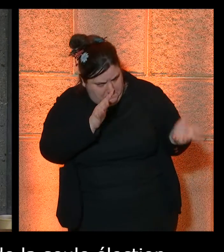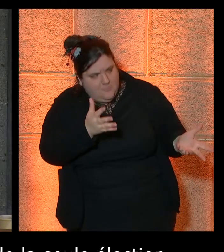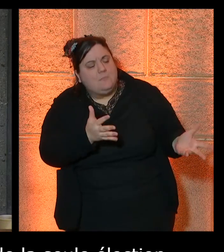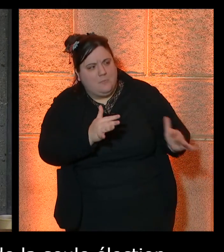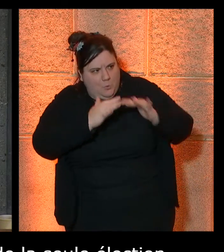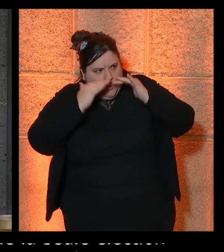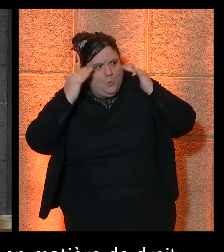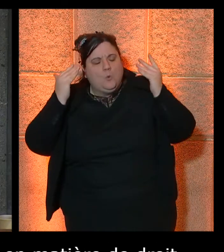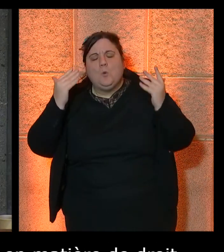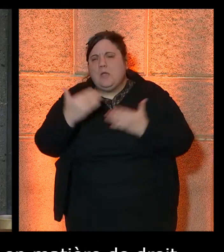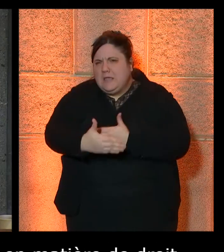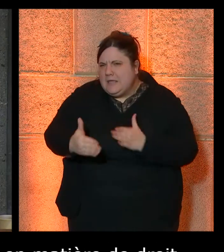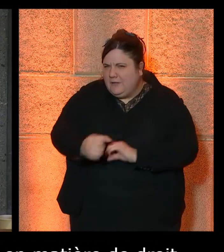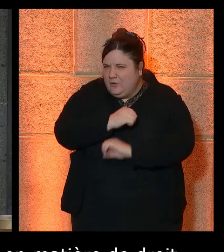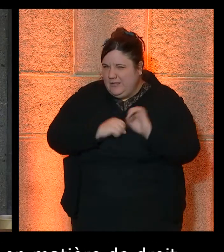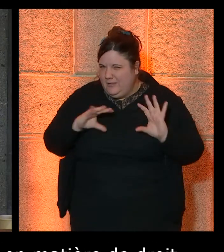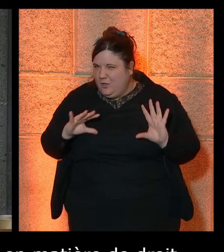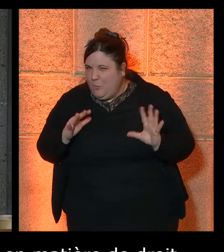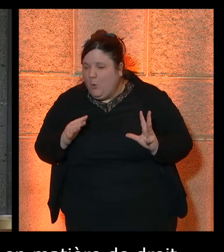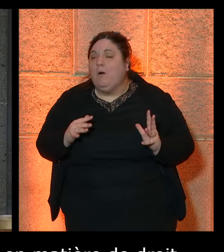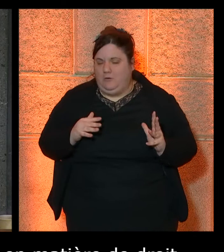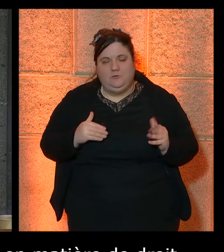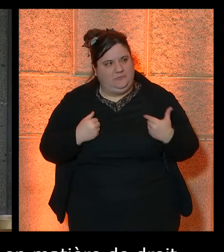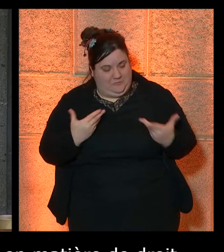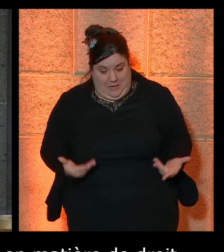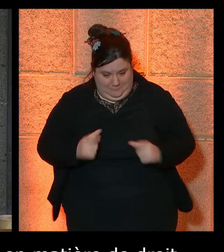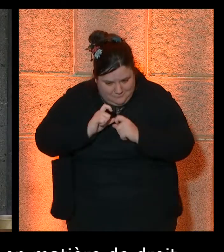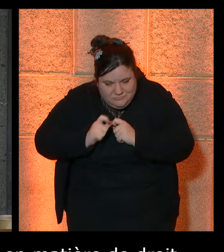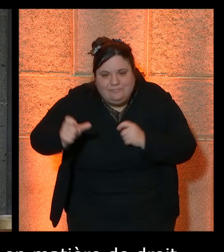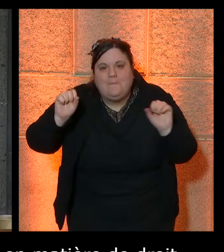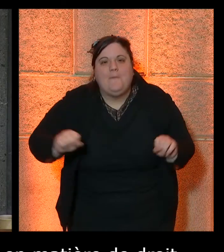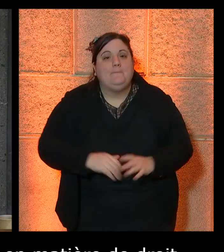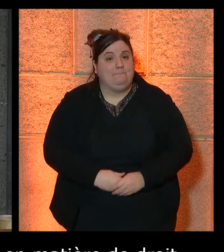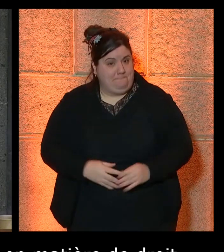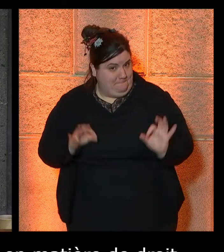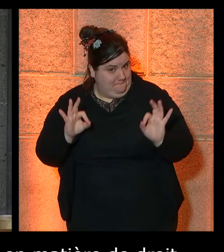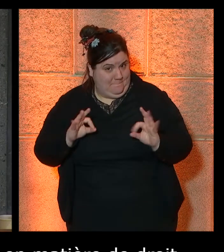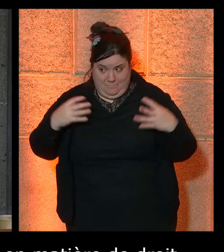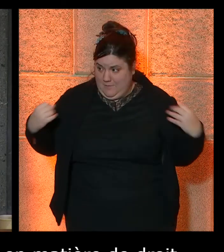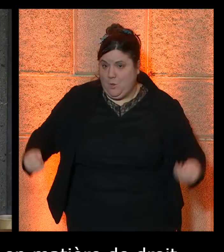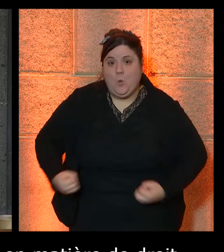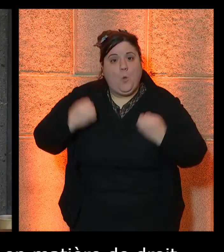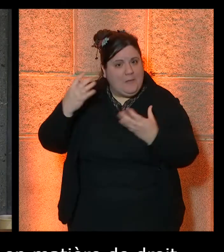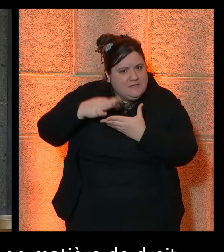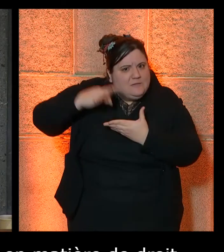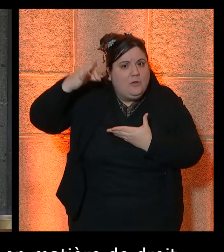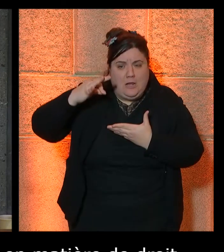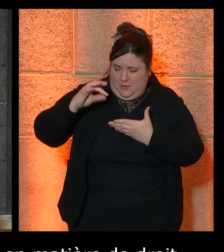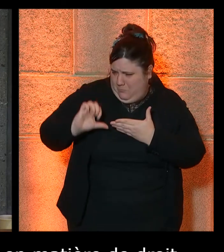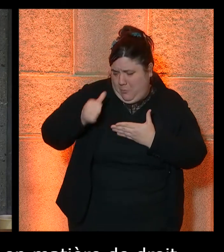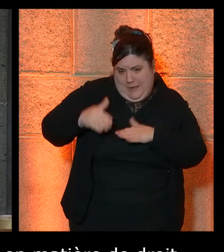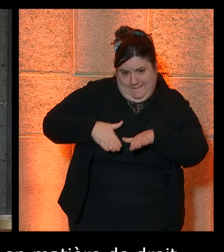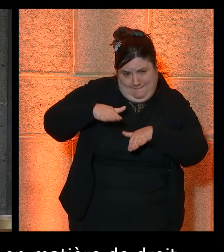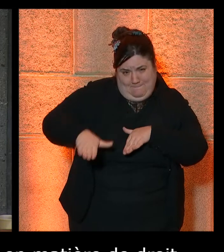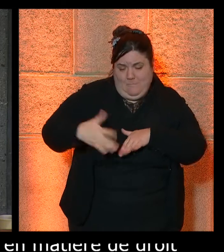démarrer. Alors, dans une campagne électorale, il y a un élément qui est très important, qui est incontournable, c'est le